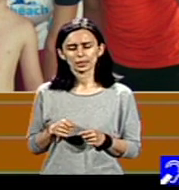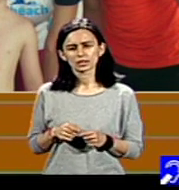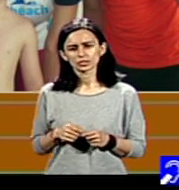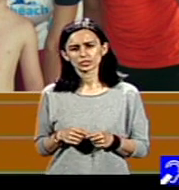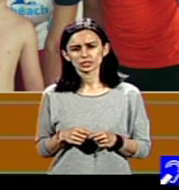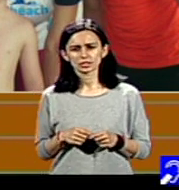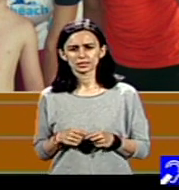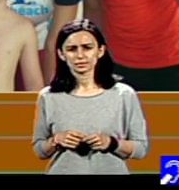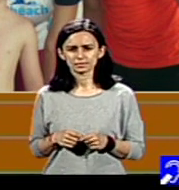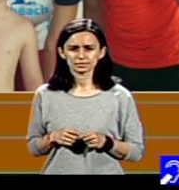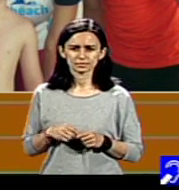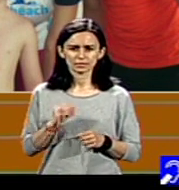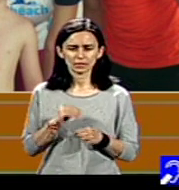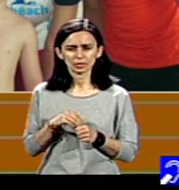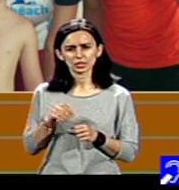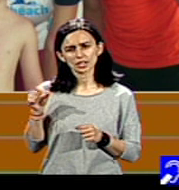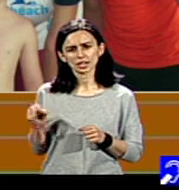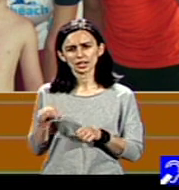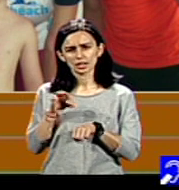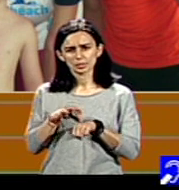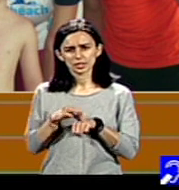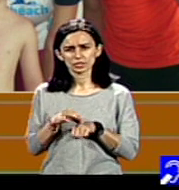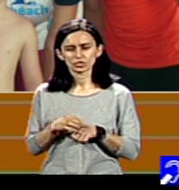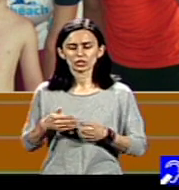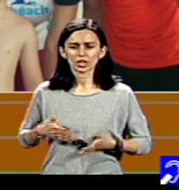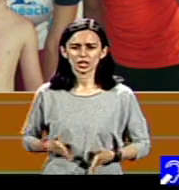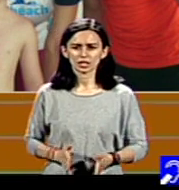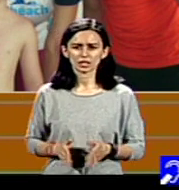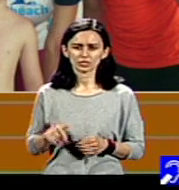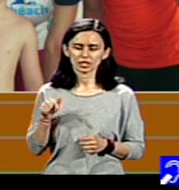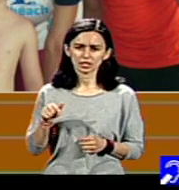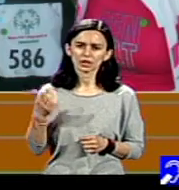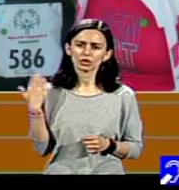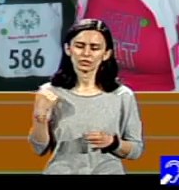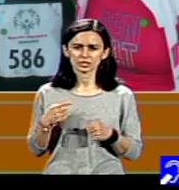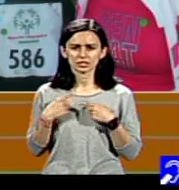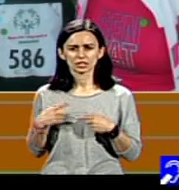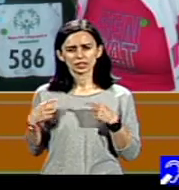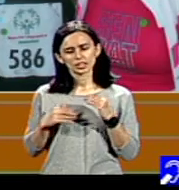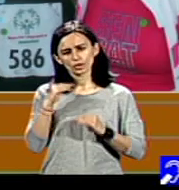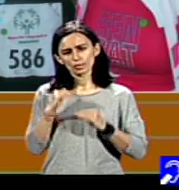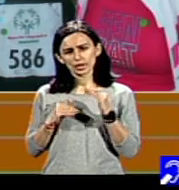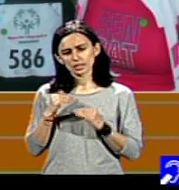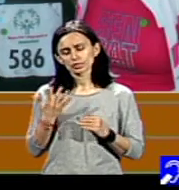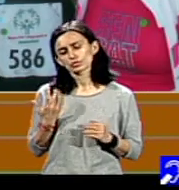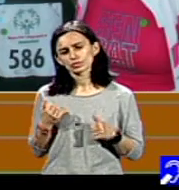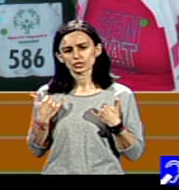specialiștilor la naștere era totul alta față de ce se întâmpla în România.